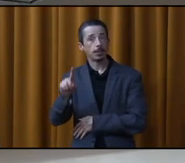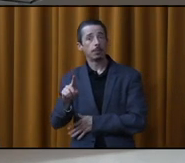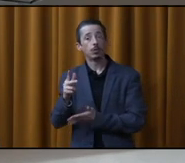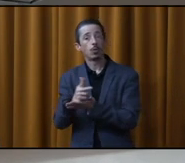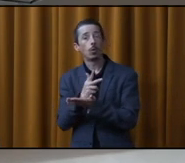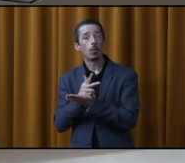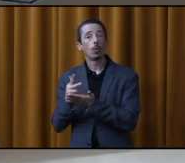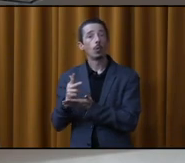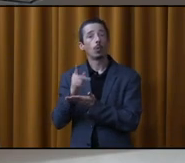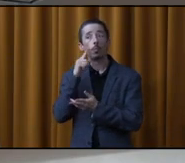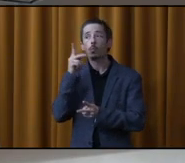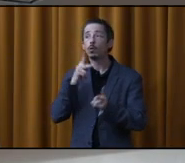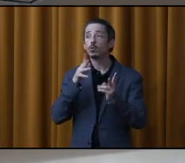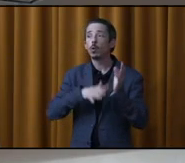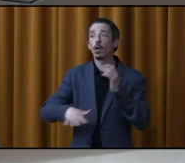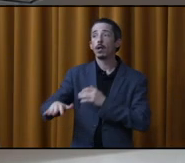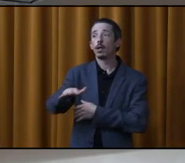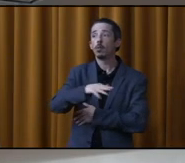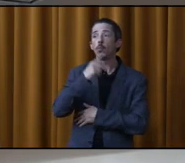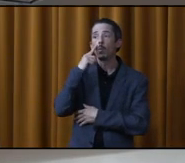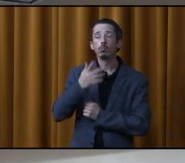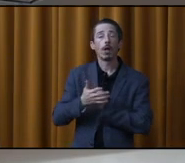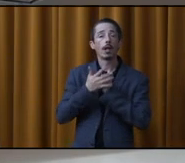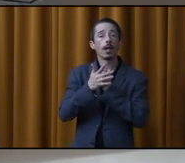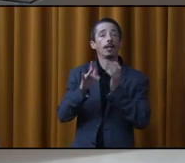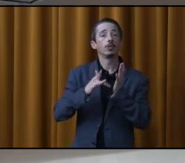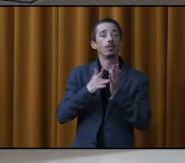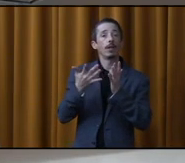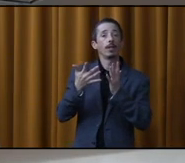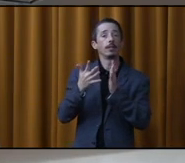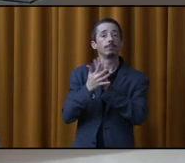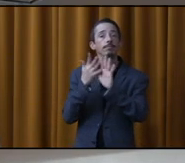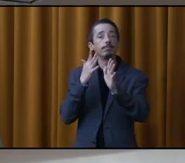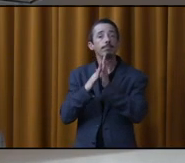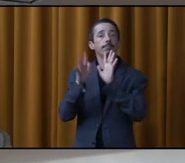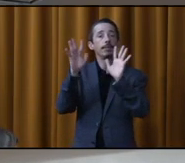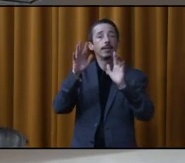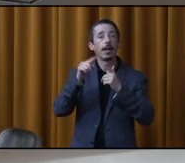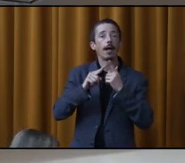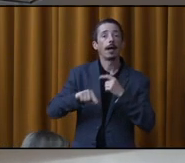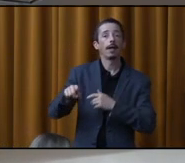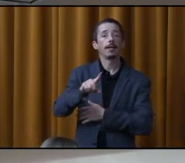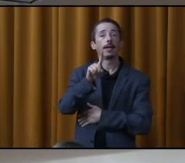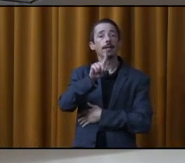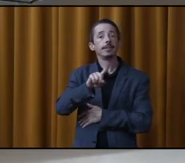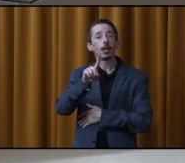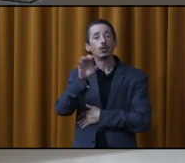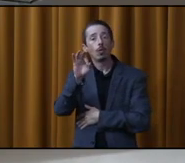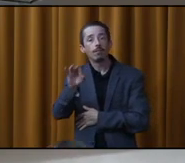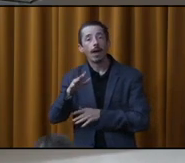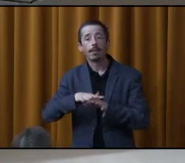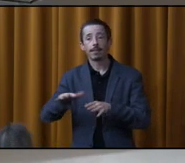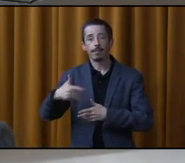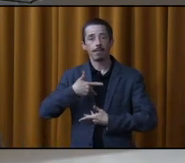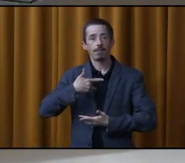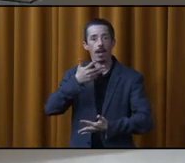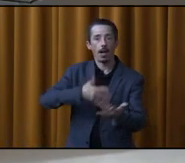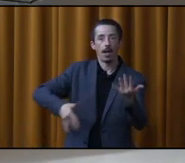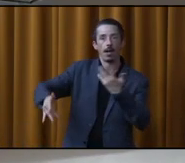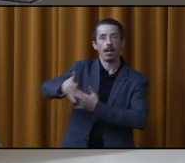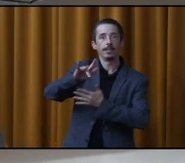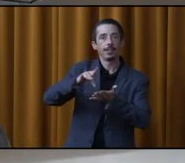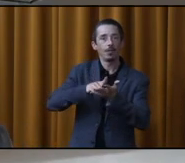pour les gens. À la fin d'été, le centre-ville, salle de spectacle, Diane Dufresne, rendre vivant notre